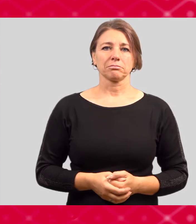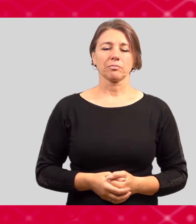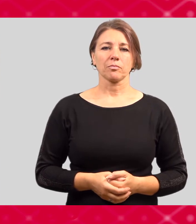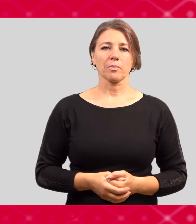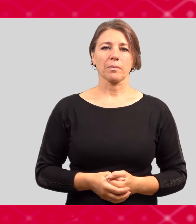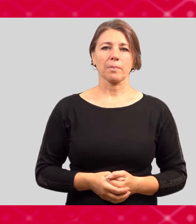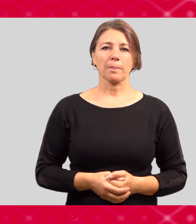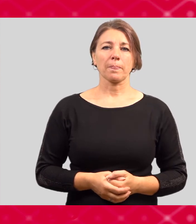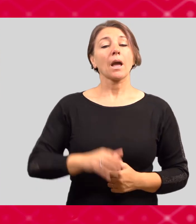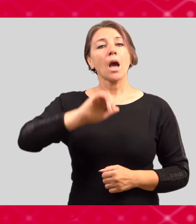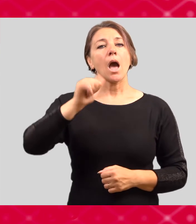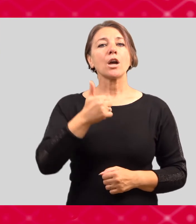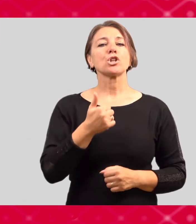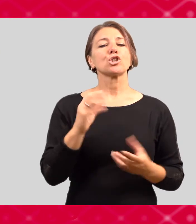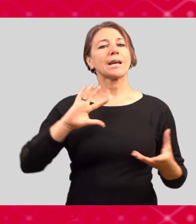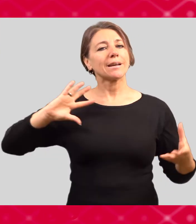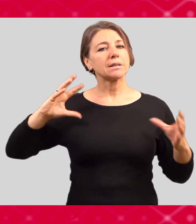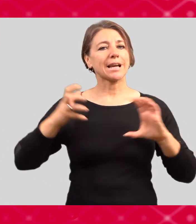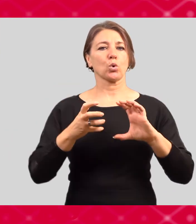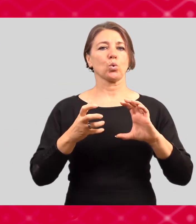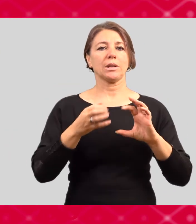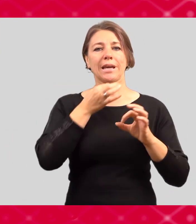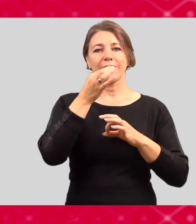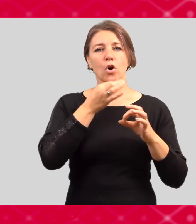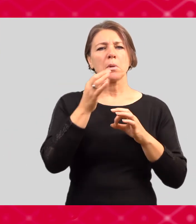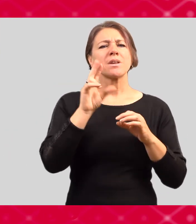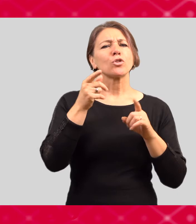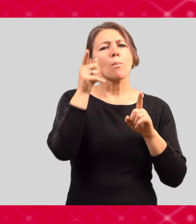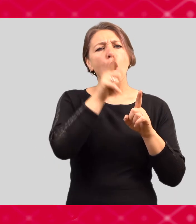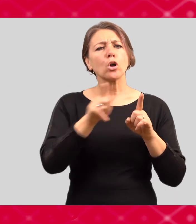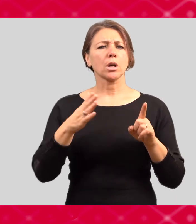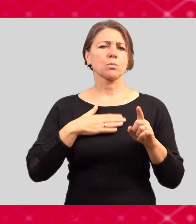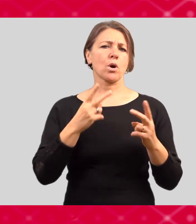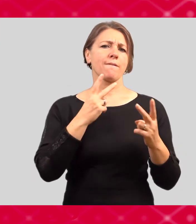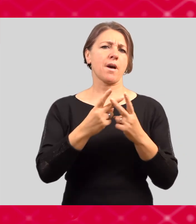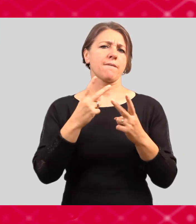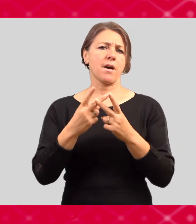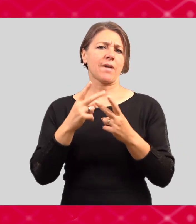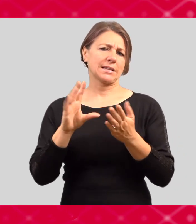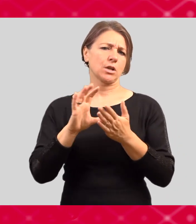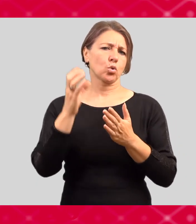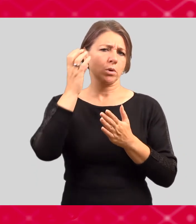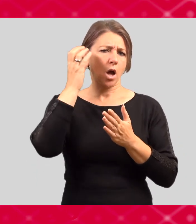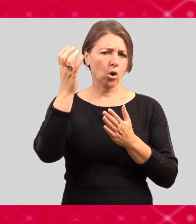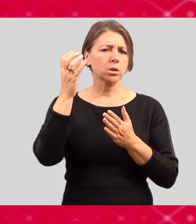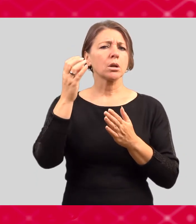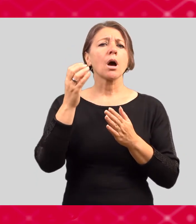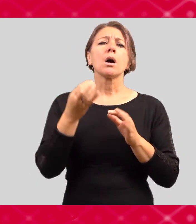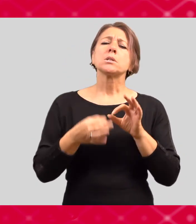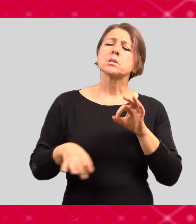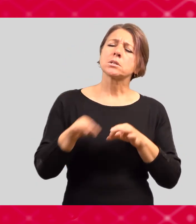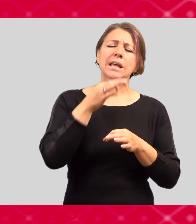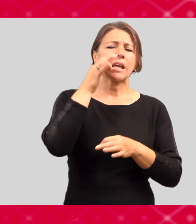Tak tady vlastně je schrnutí, je tu odkaz na naše stránky, kde najdete veškerou